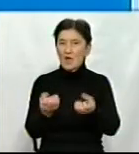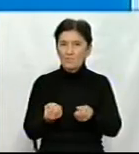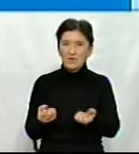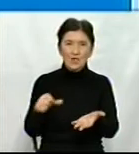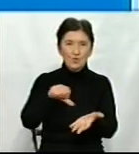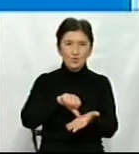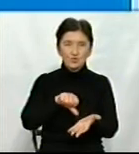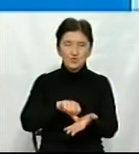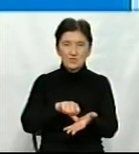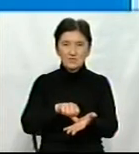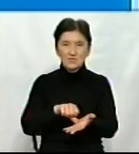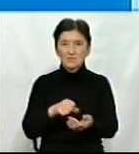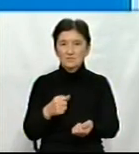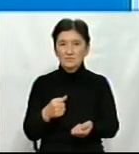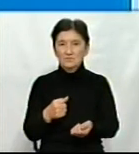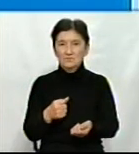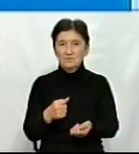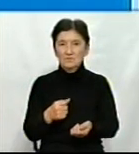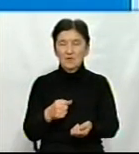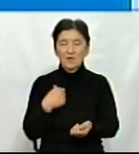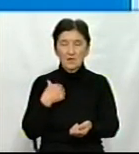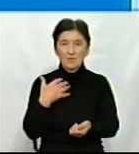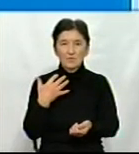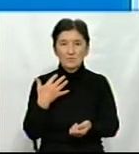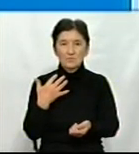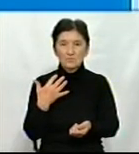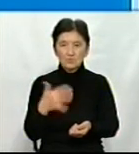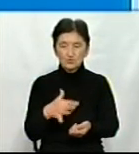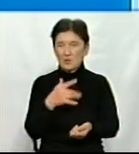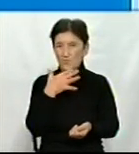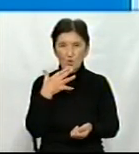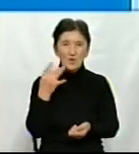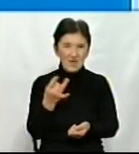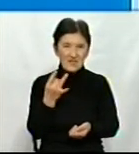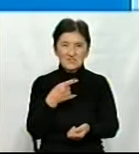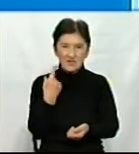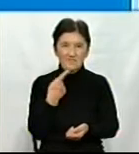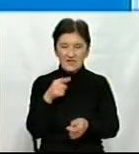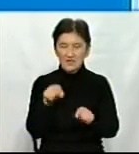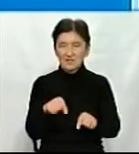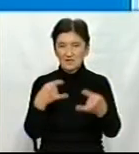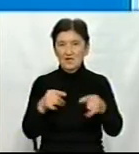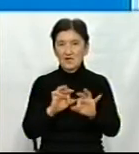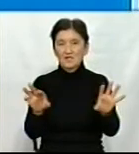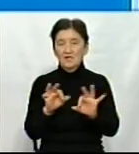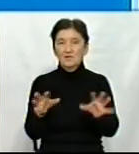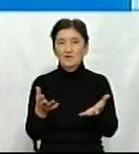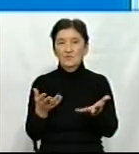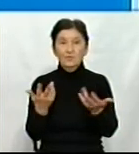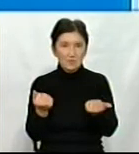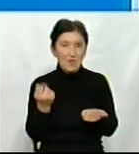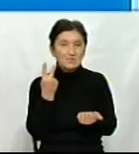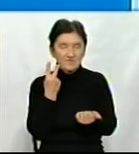проєкт «Еразмус плюс», про який ми вже не раз говорили в нашій студії. Ну, звичайно,